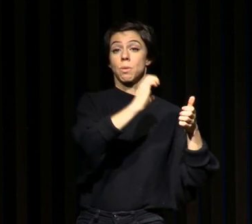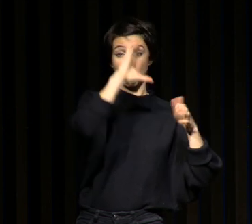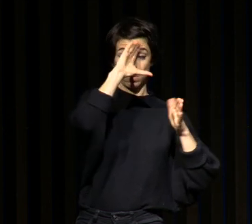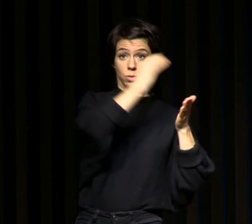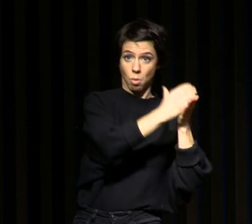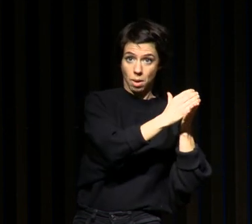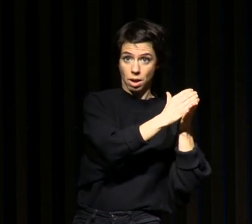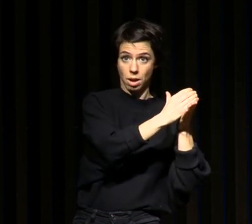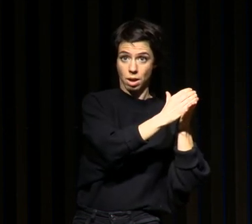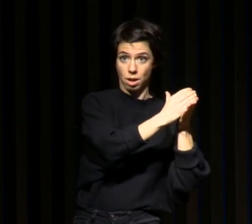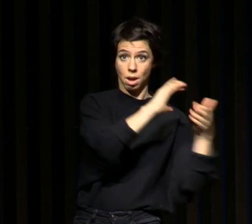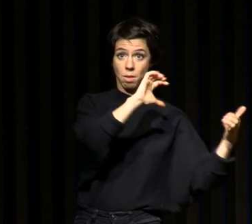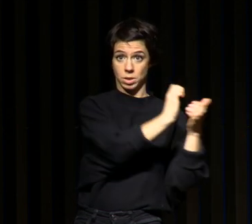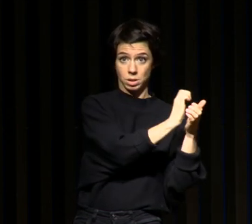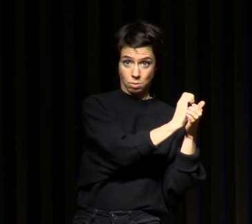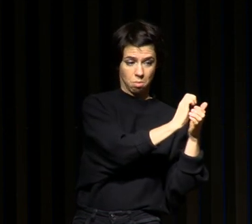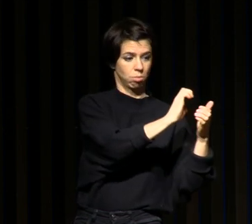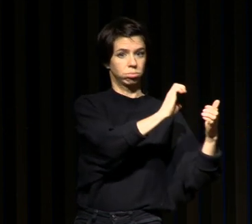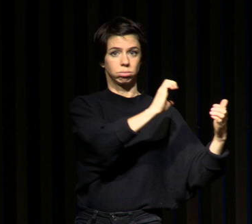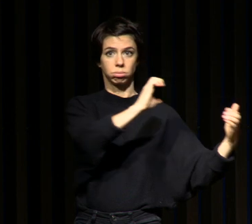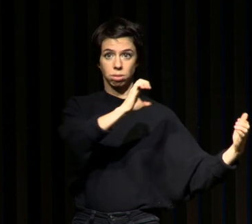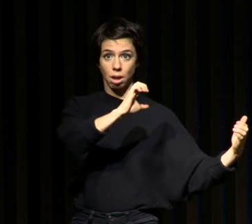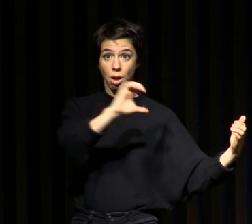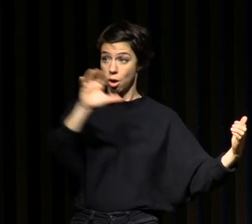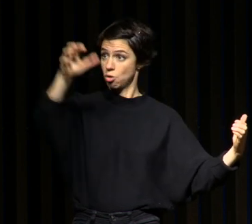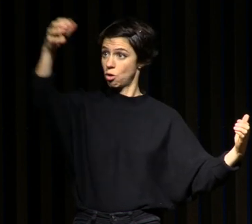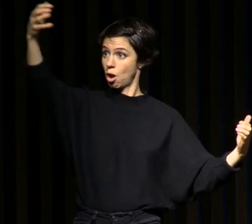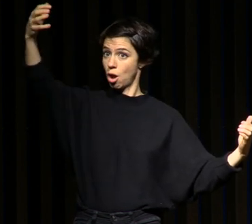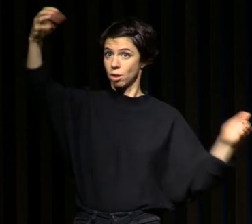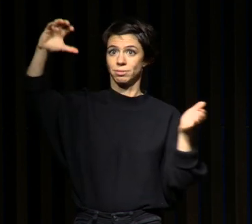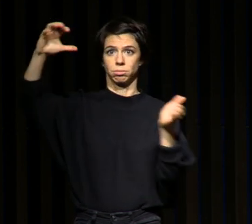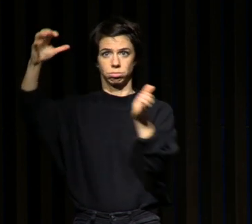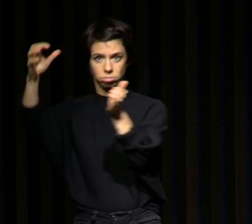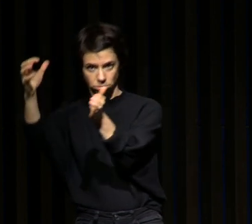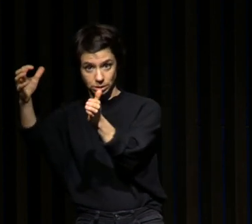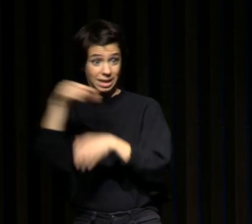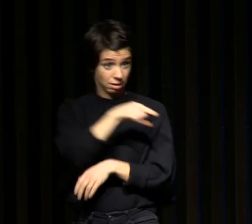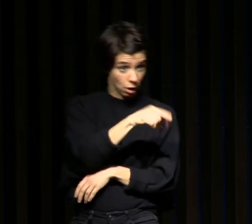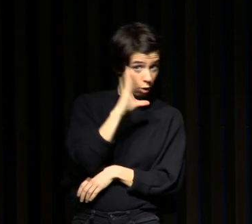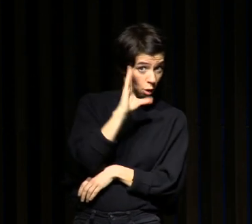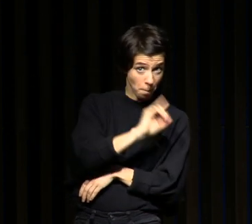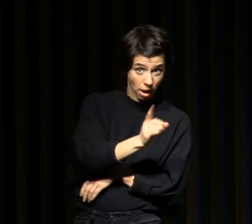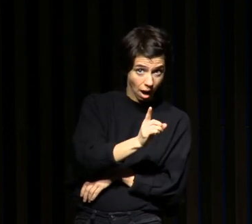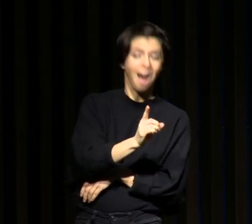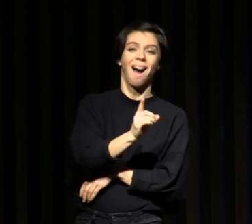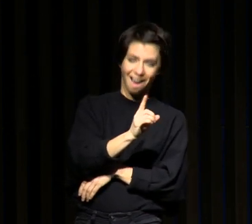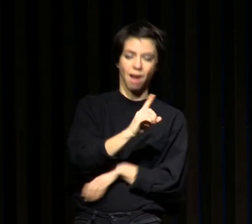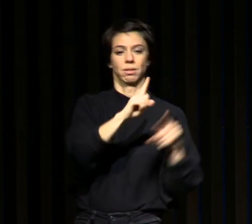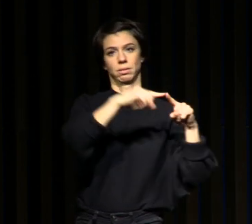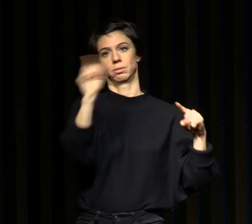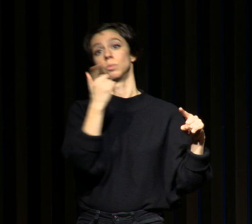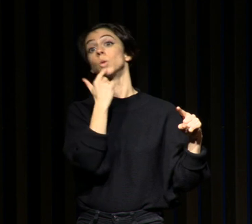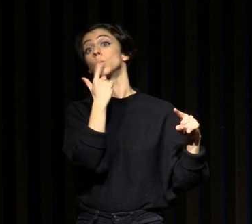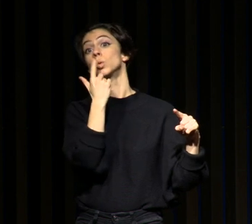cours de la journée, vous remontez votre pression de sommeil. Si vous ne dormez pas, vous allez massivement augmenter, c'est la courbe rouge, votre